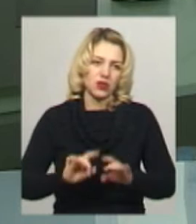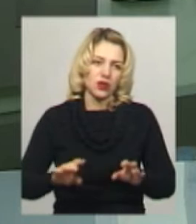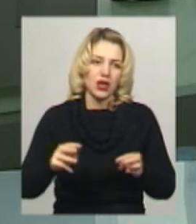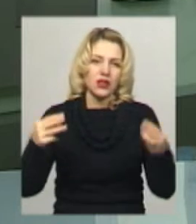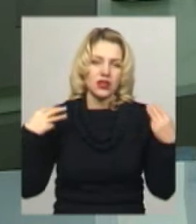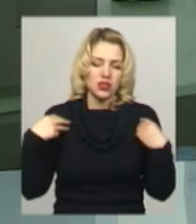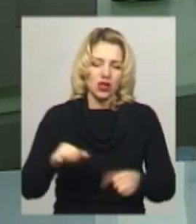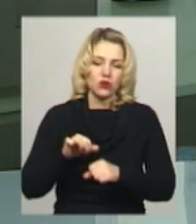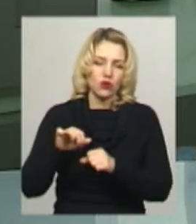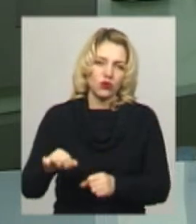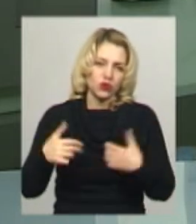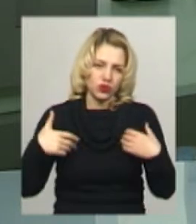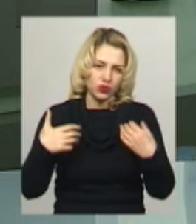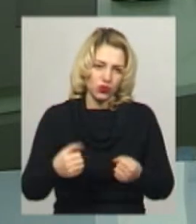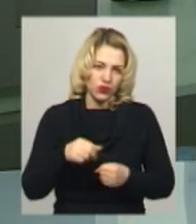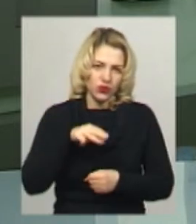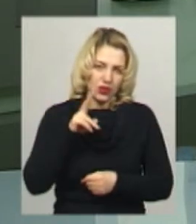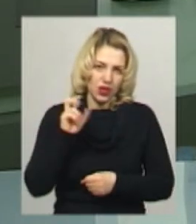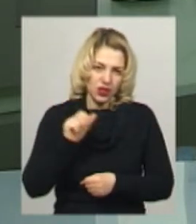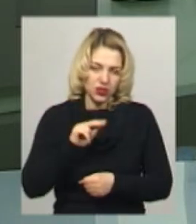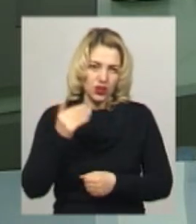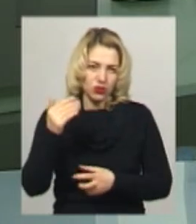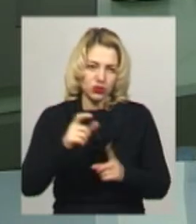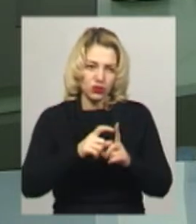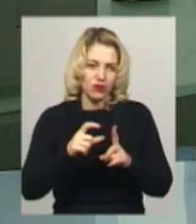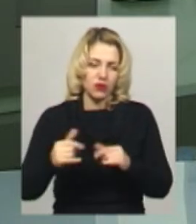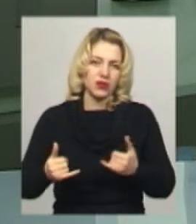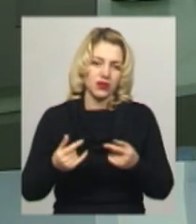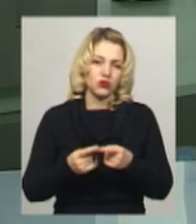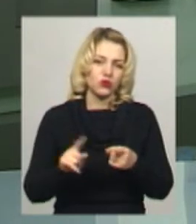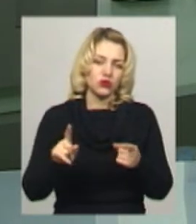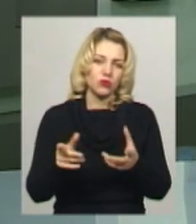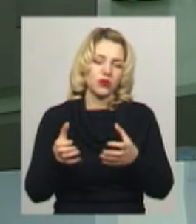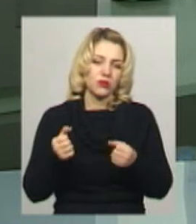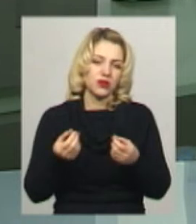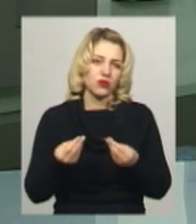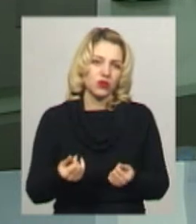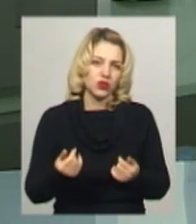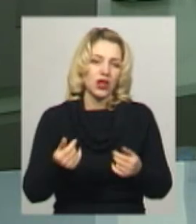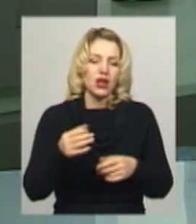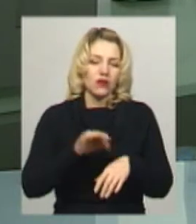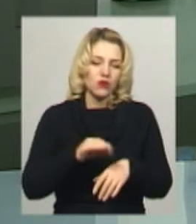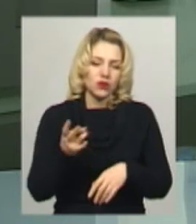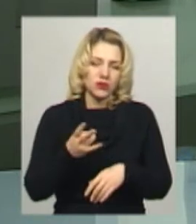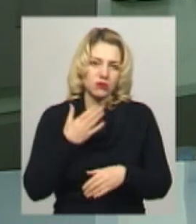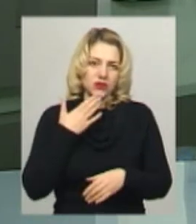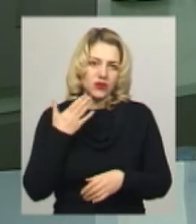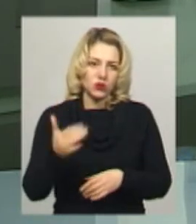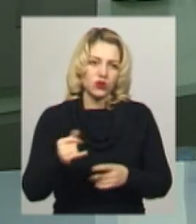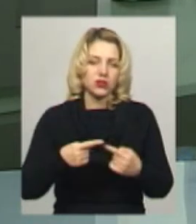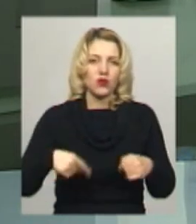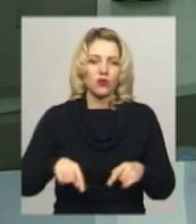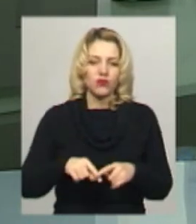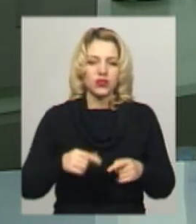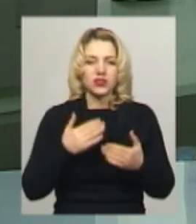Хмельницької міської ради Борис Ткач. За його словами, для того, щоб отримати кошти, хворим необхідно звернутися у відділ